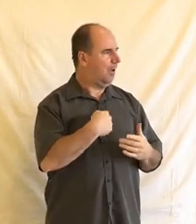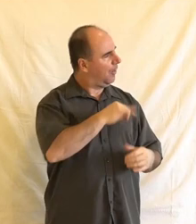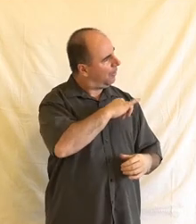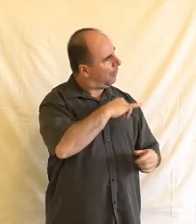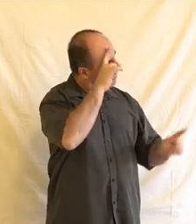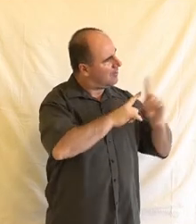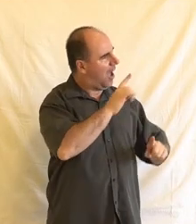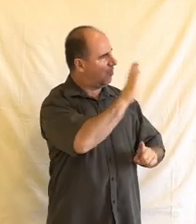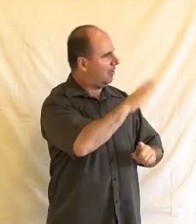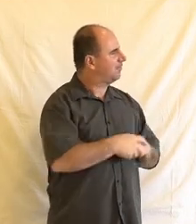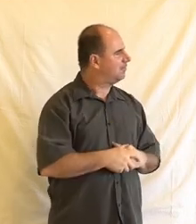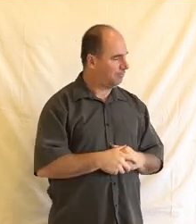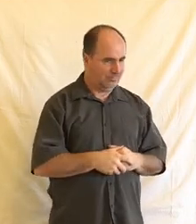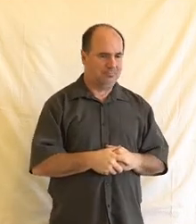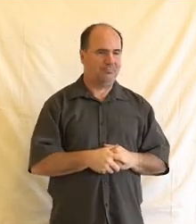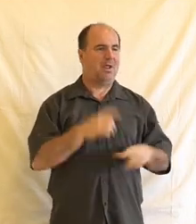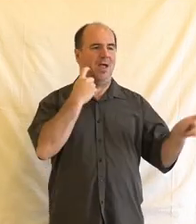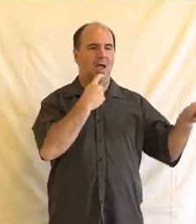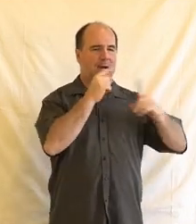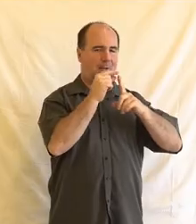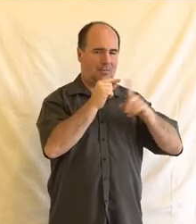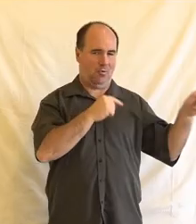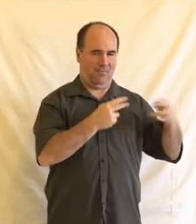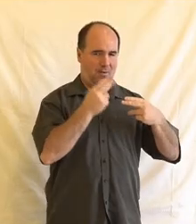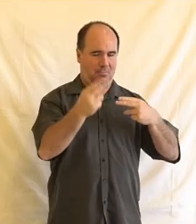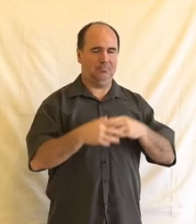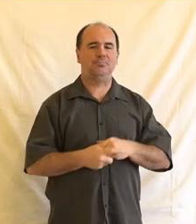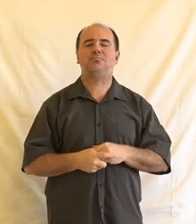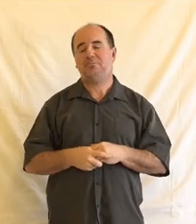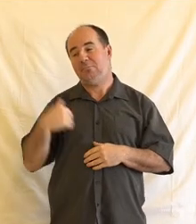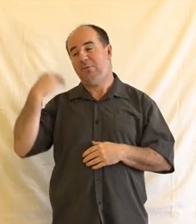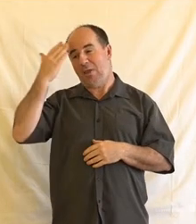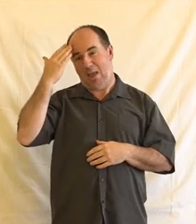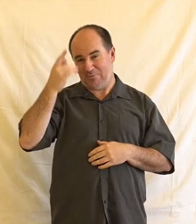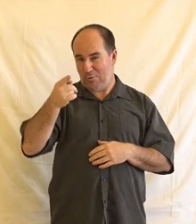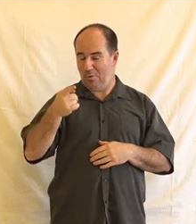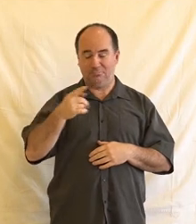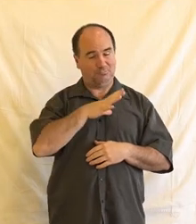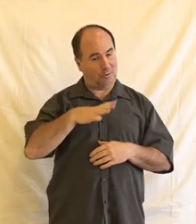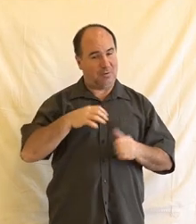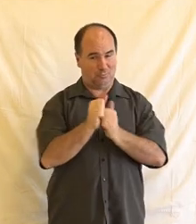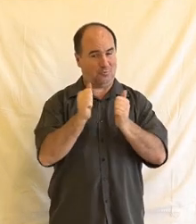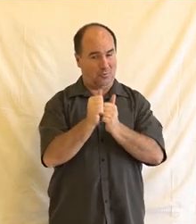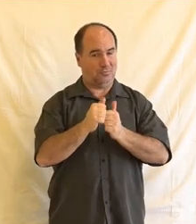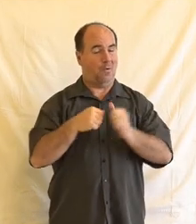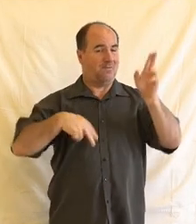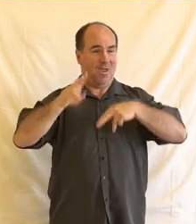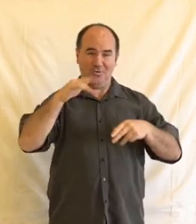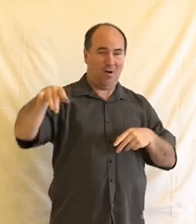Já si myslím, že to je vlastně jako běžná zkušenost, kterou většina z nás má. Nemyslím si, že to je často